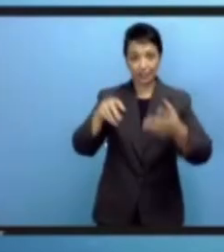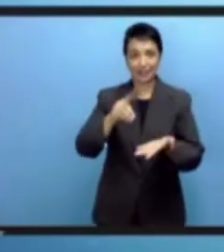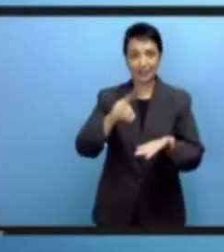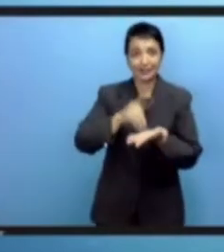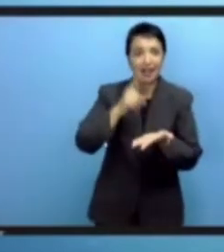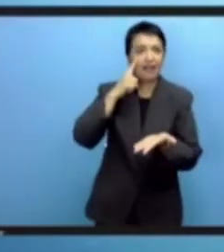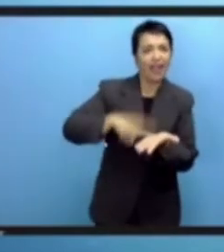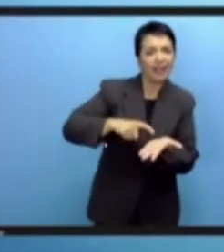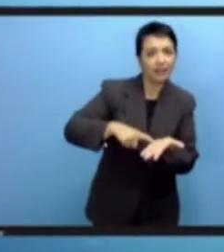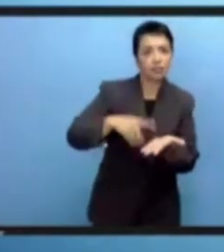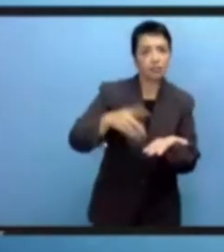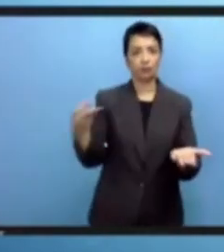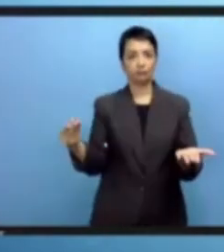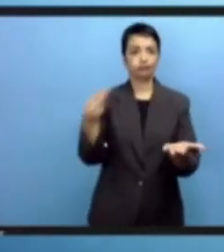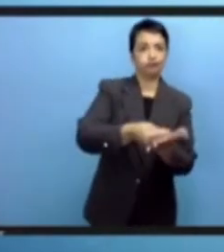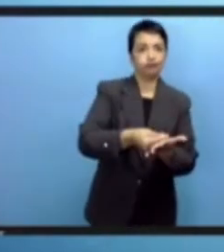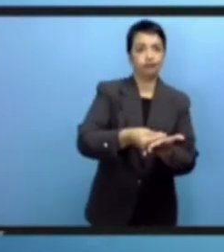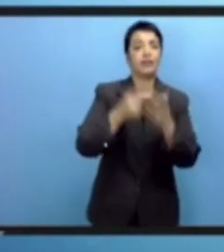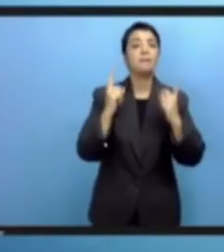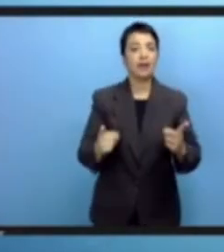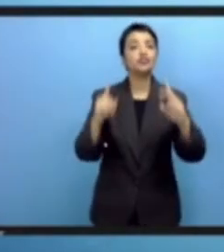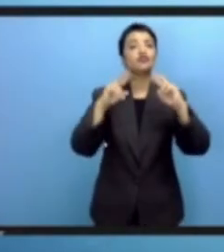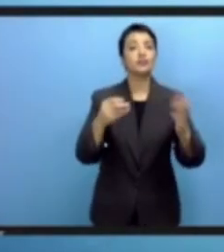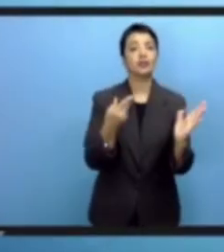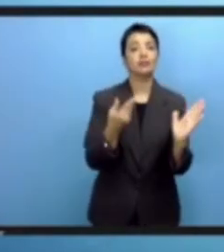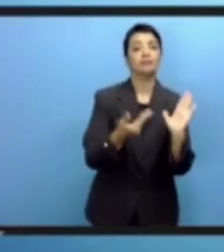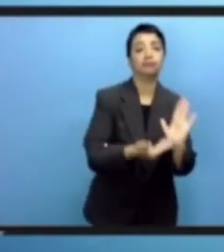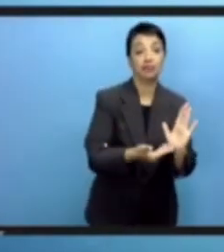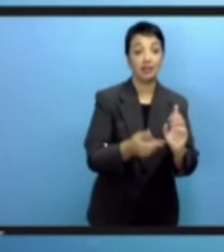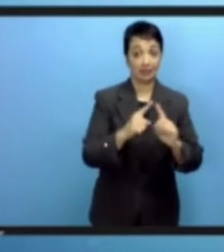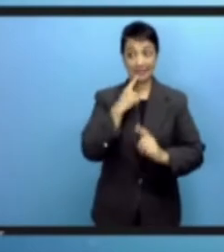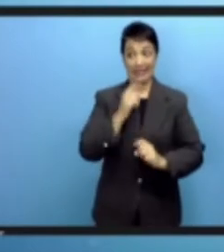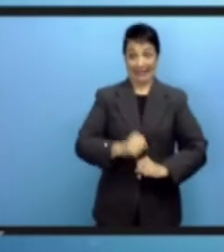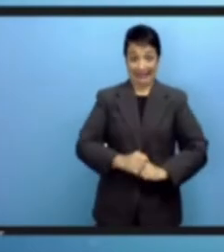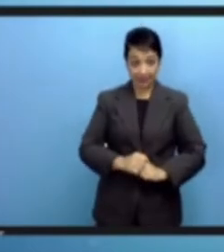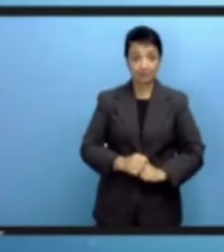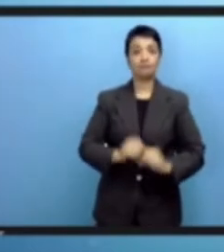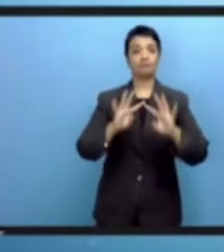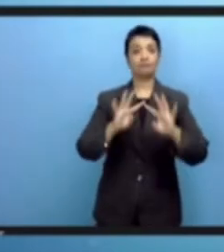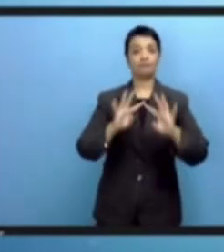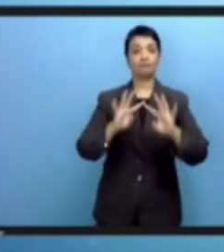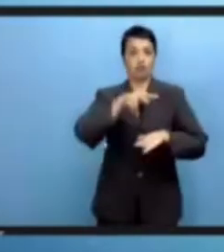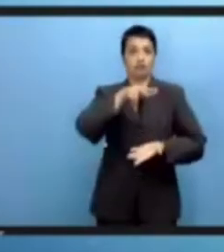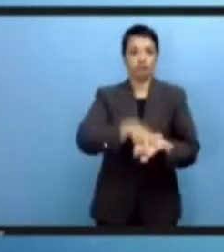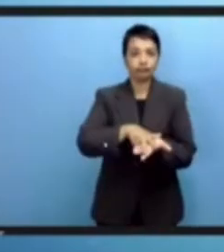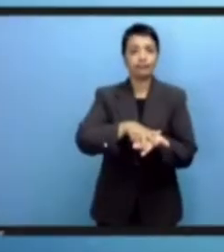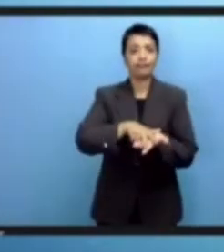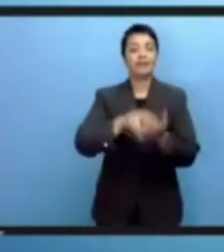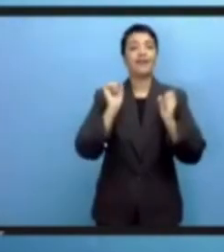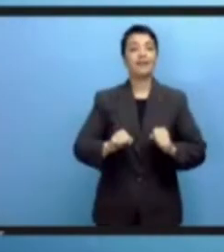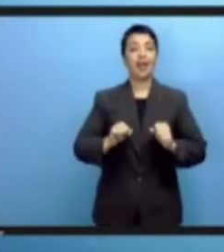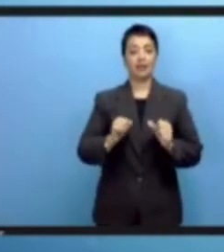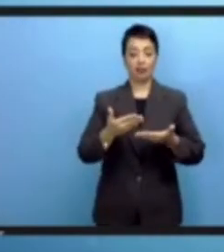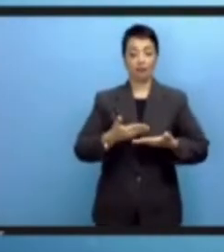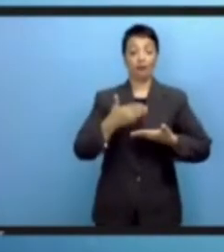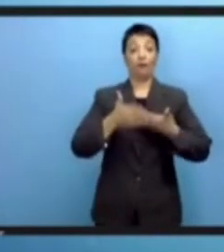المدني كلهم يؤدون دورا يؤدي إلى إلخال المزيد من الدقة ومن